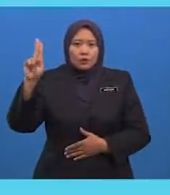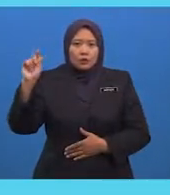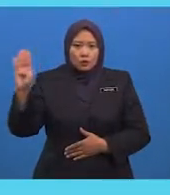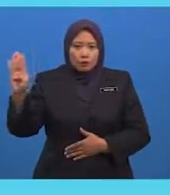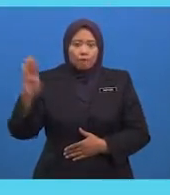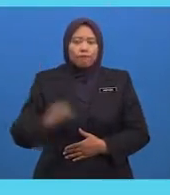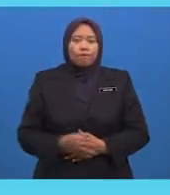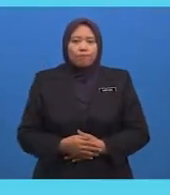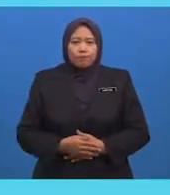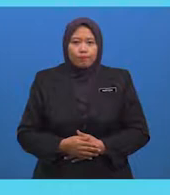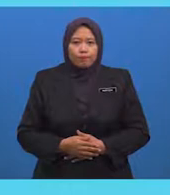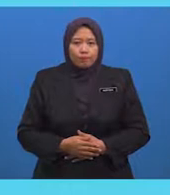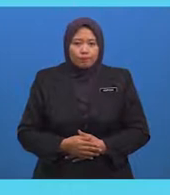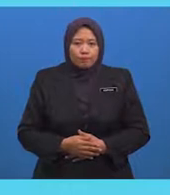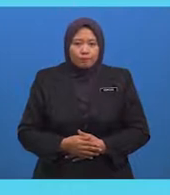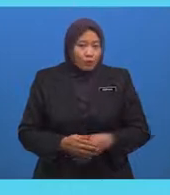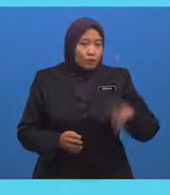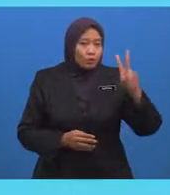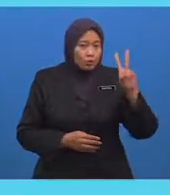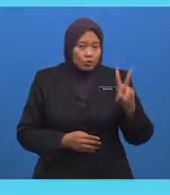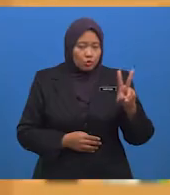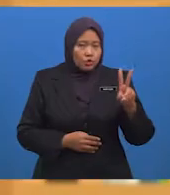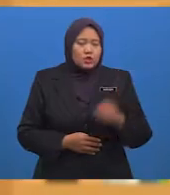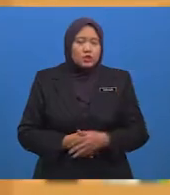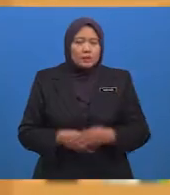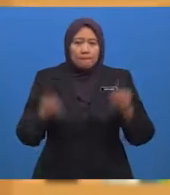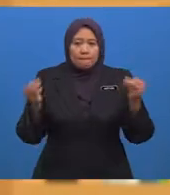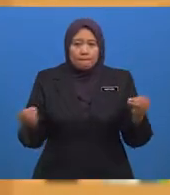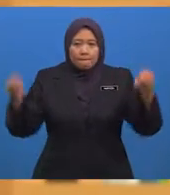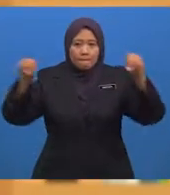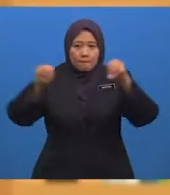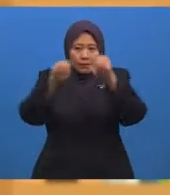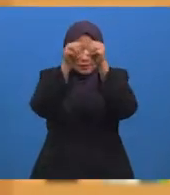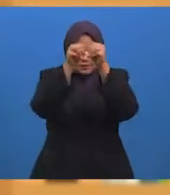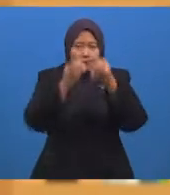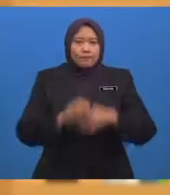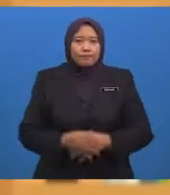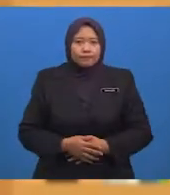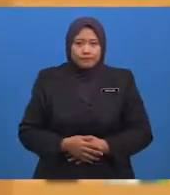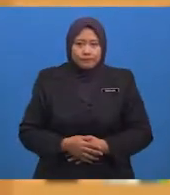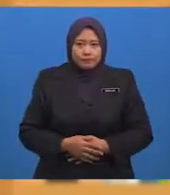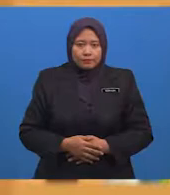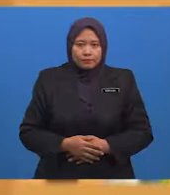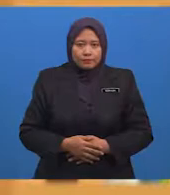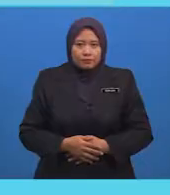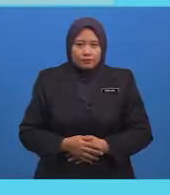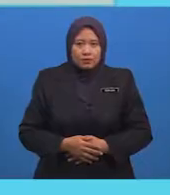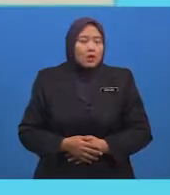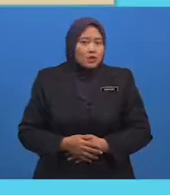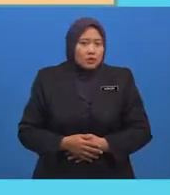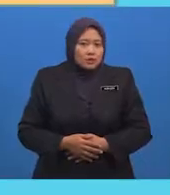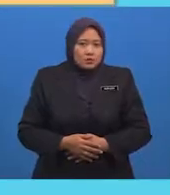Dua Masjid Para pelajar Seperti yang umum ketahui